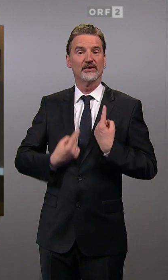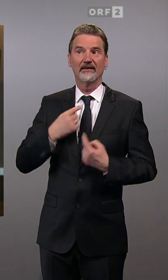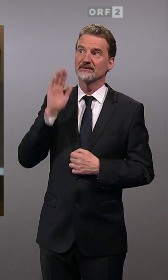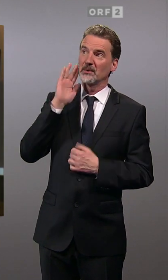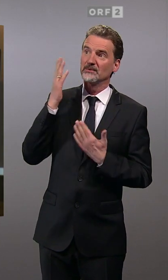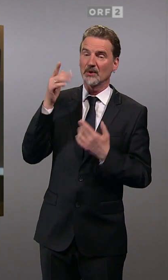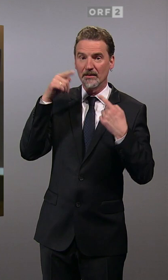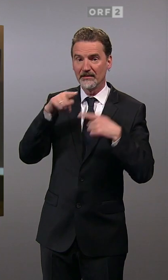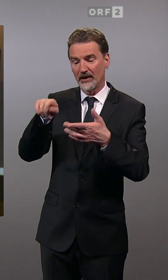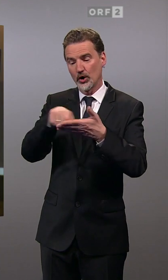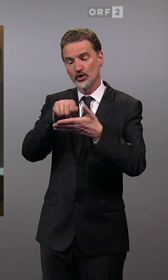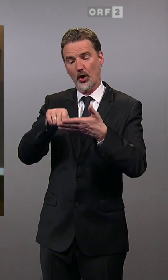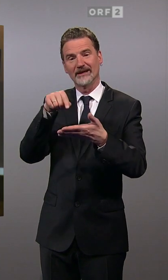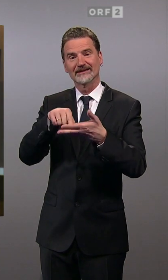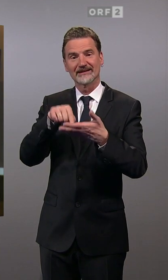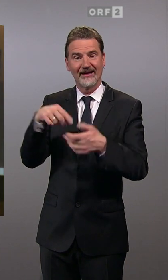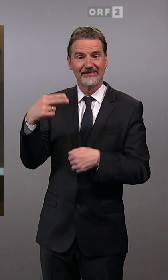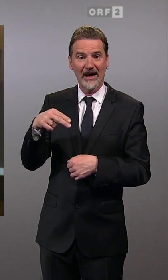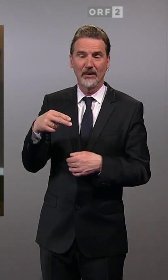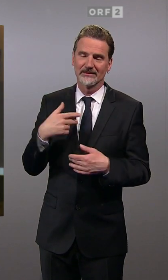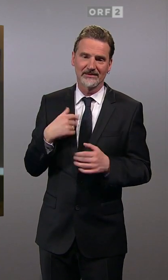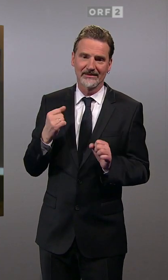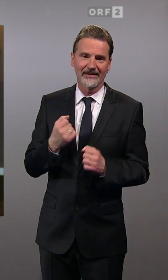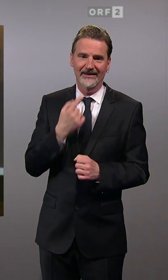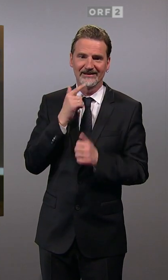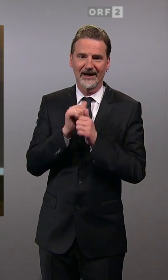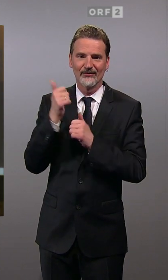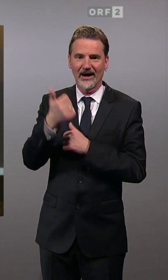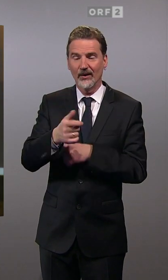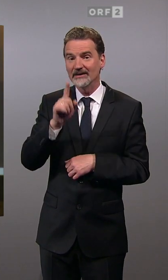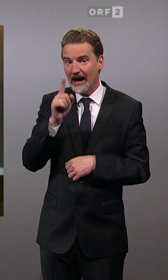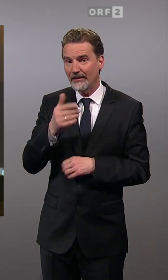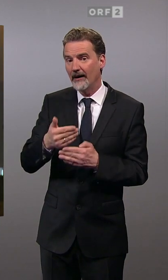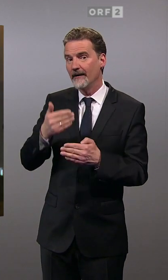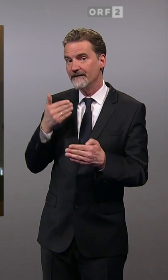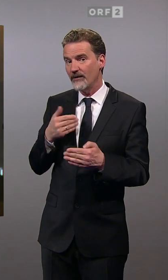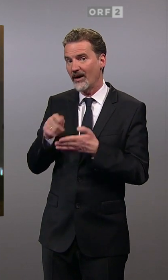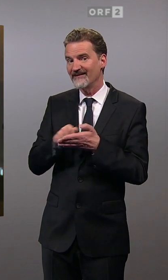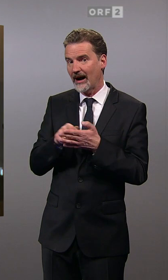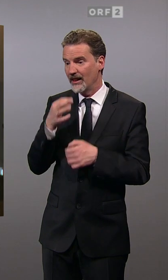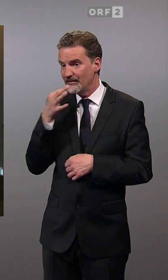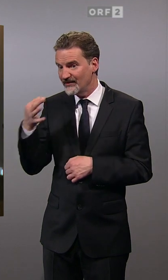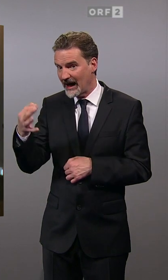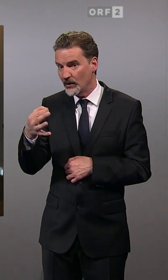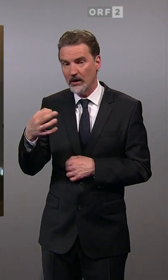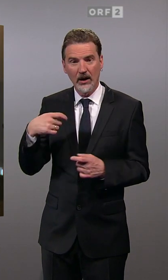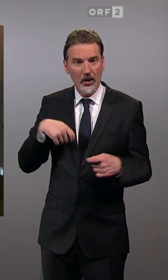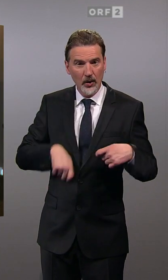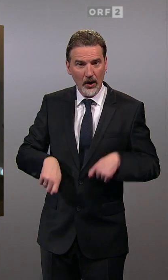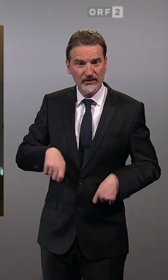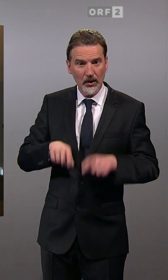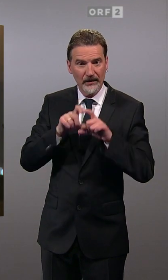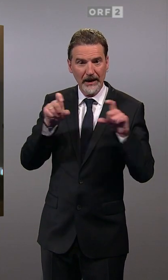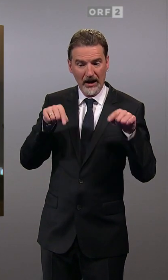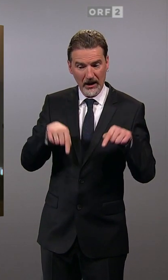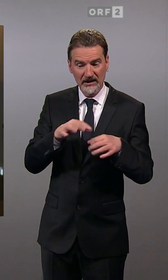machen, das können wir jetzt natürlich noch nicht sagen. Was wir aber sagen können aus einer Vorwahlbefragung, Korruption ist für die Österreicherinnen und Österreicher hier in